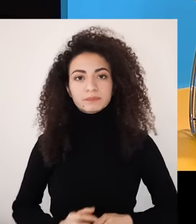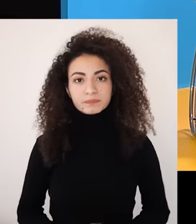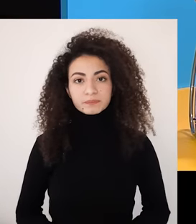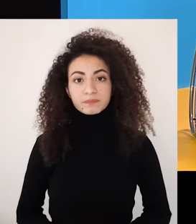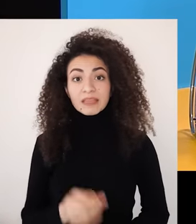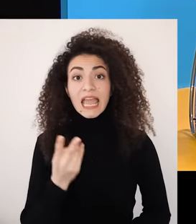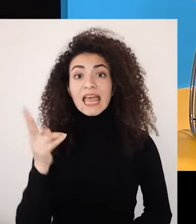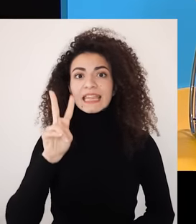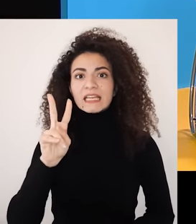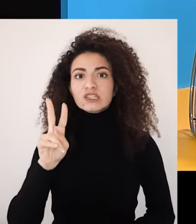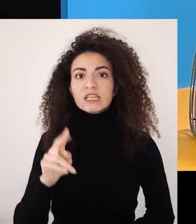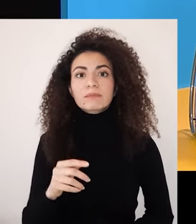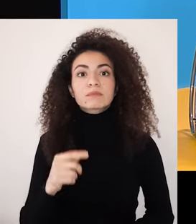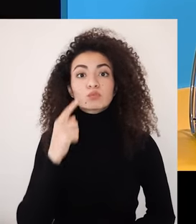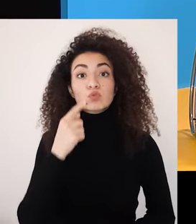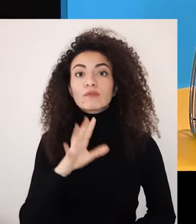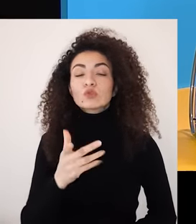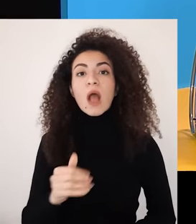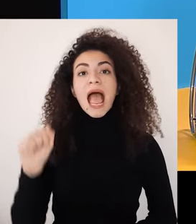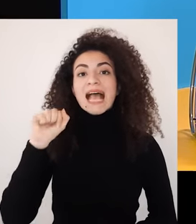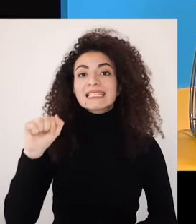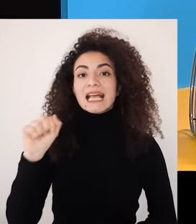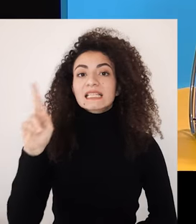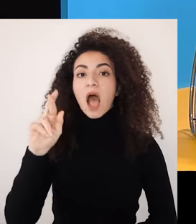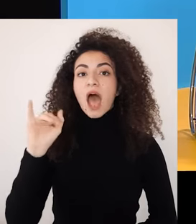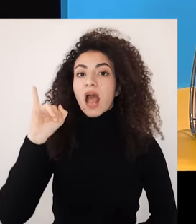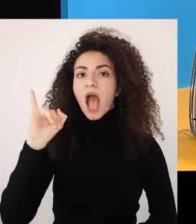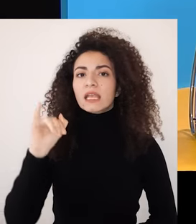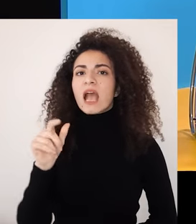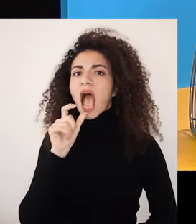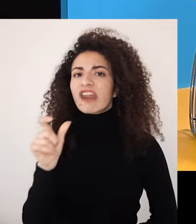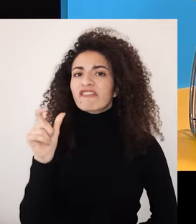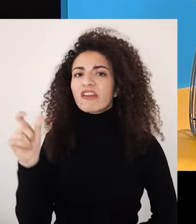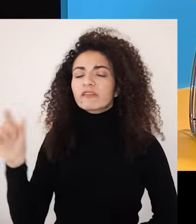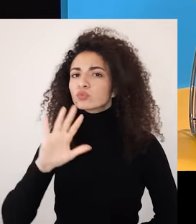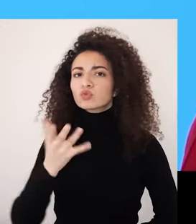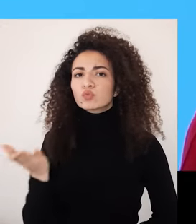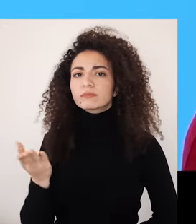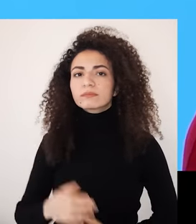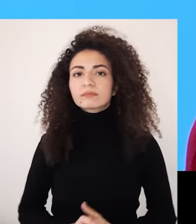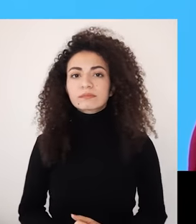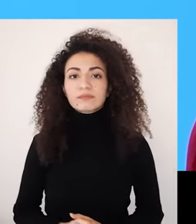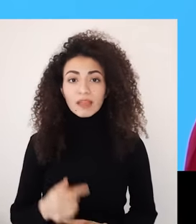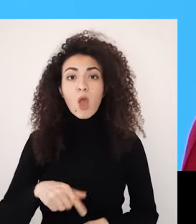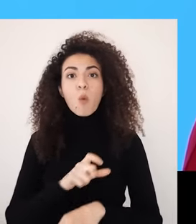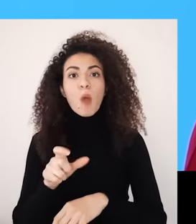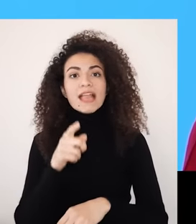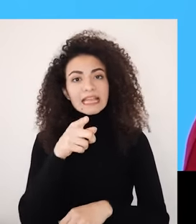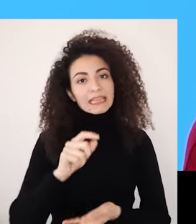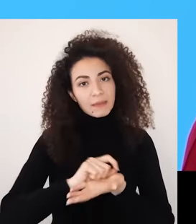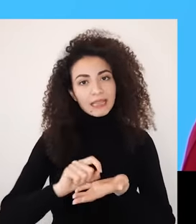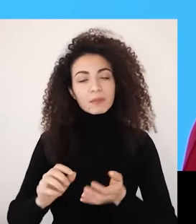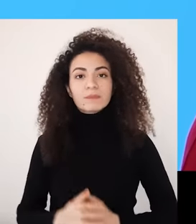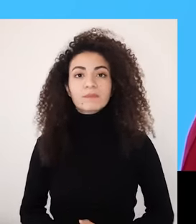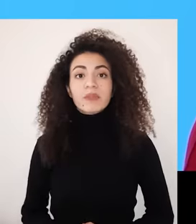التالية الخطوة الأولى اختاري موقف فيه تحدي أو تجربة عم بتعيشيها هلا كتبي وصف سريع على المشكلة